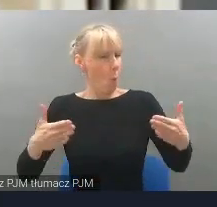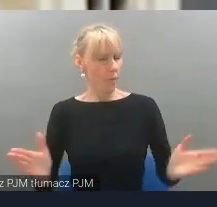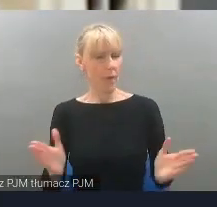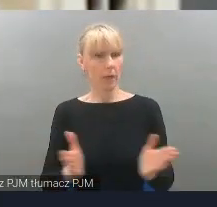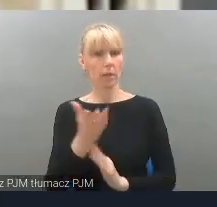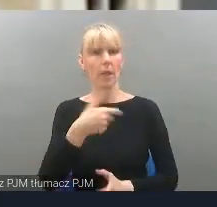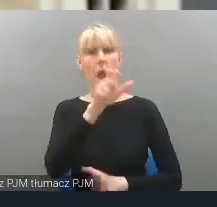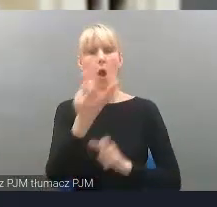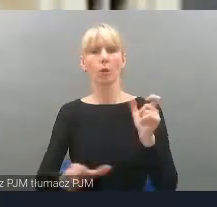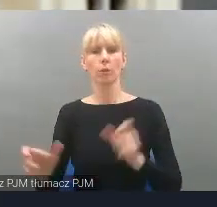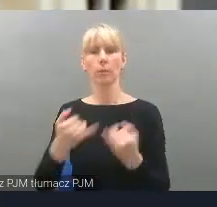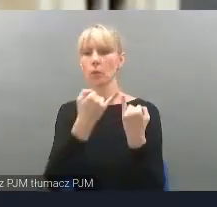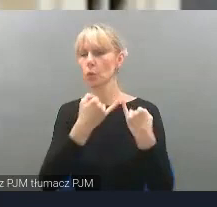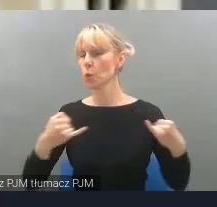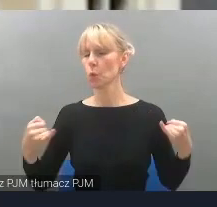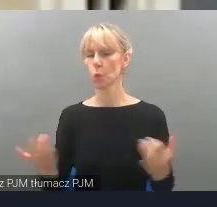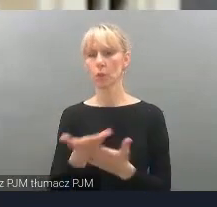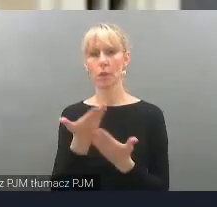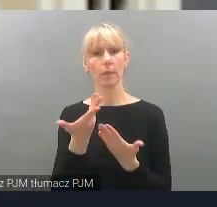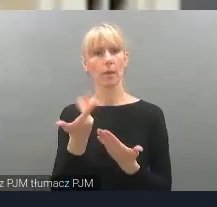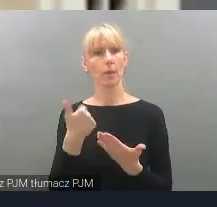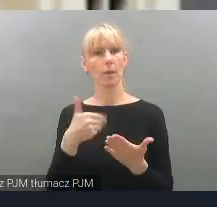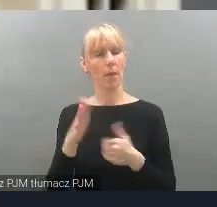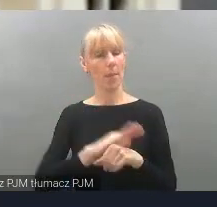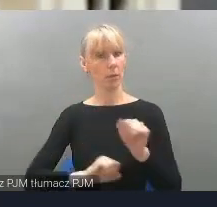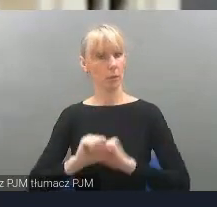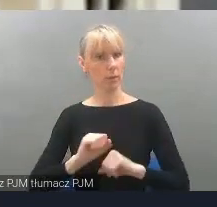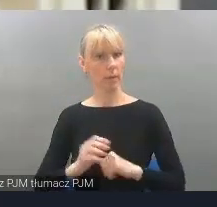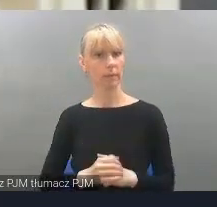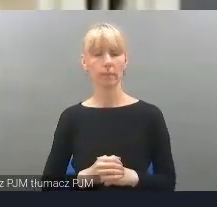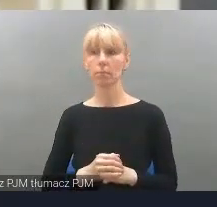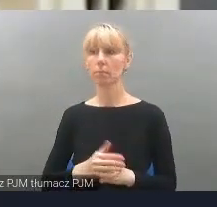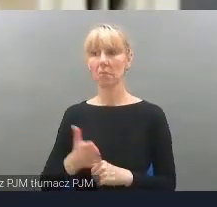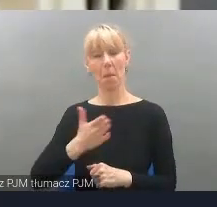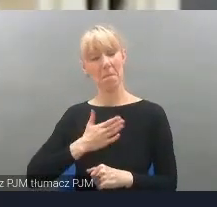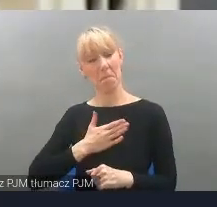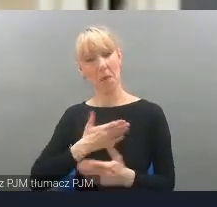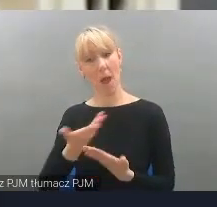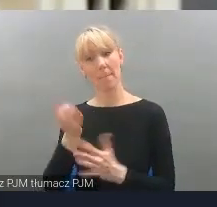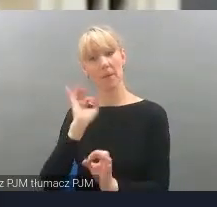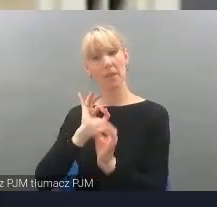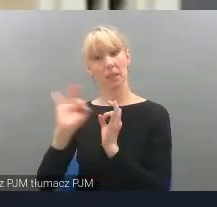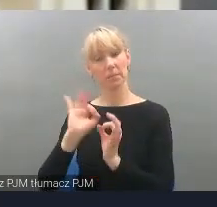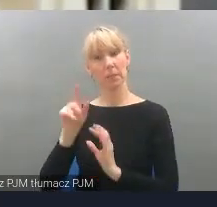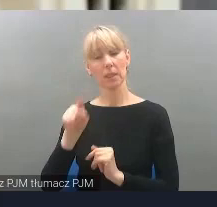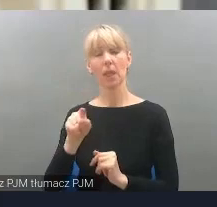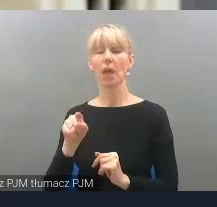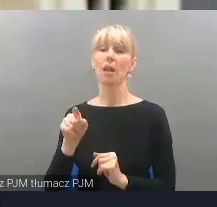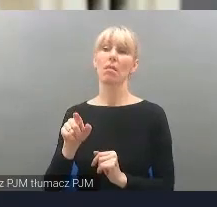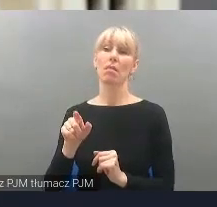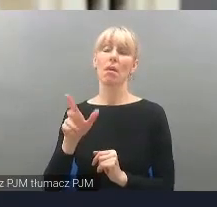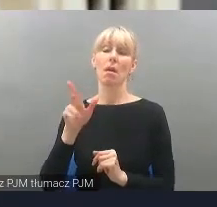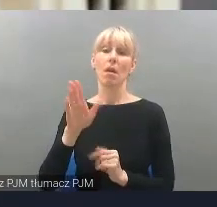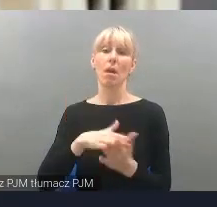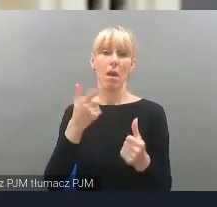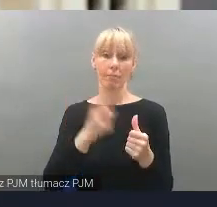z różnymi niepełnosprawnościami. Mamy specjalne spektakle z autodeskrypcją, mamy spektakle